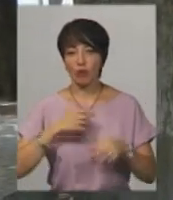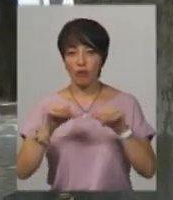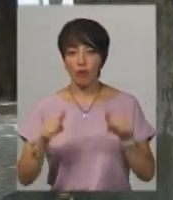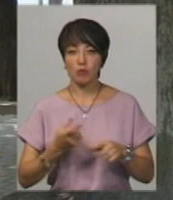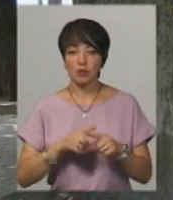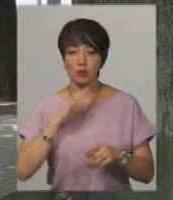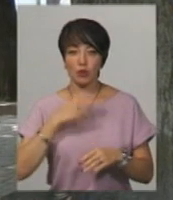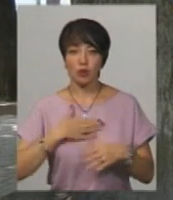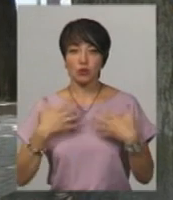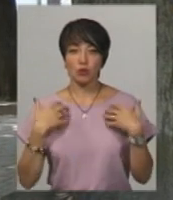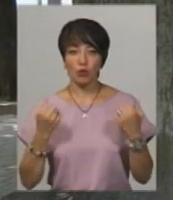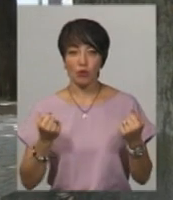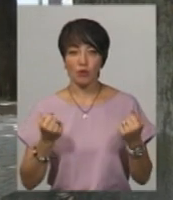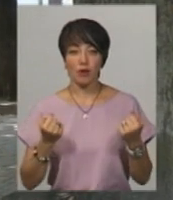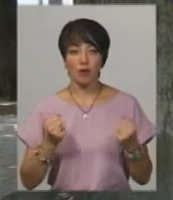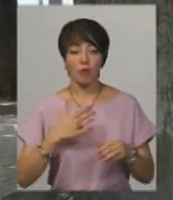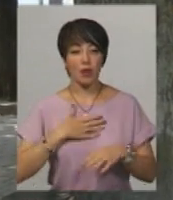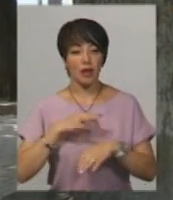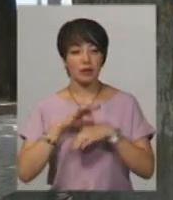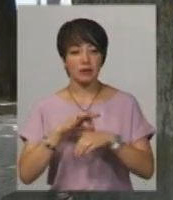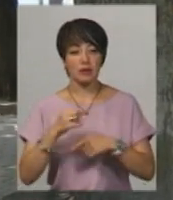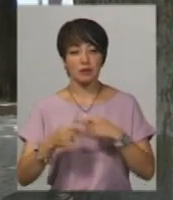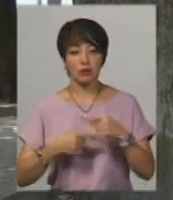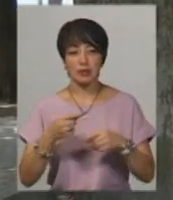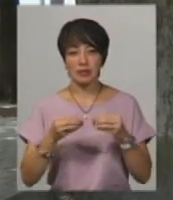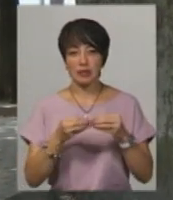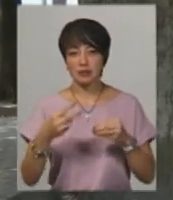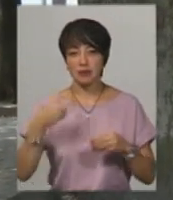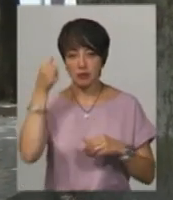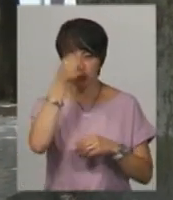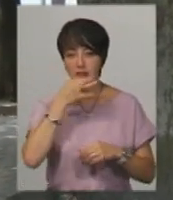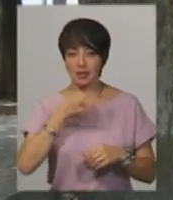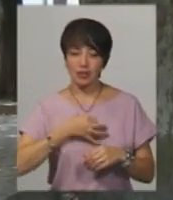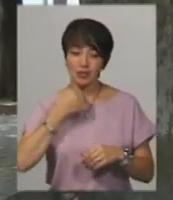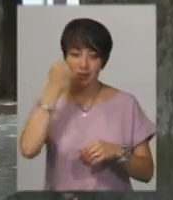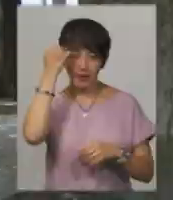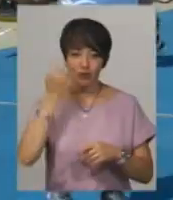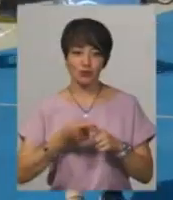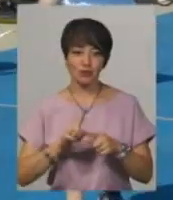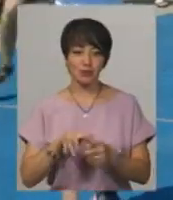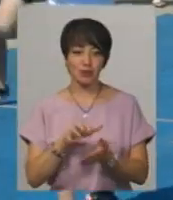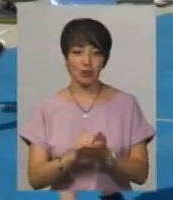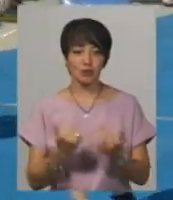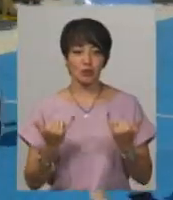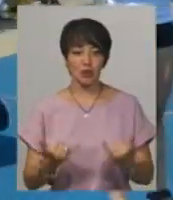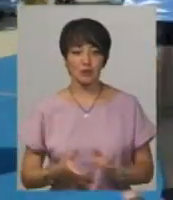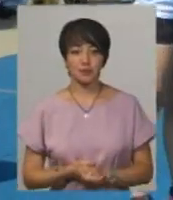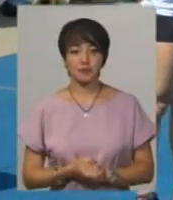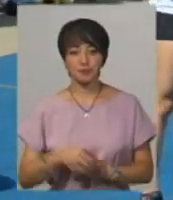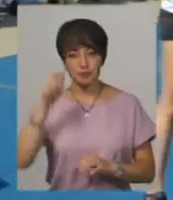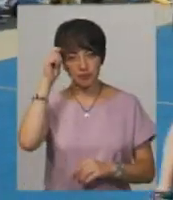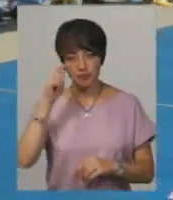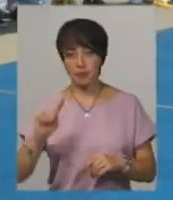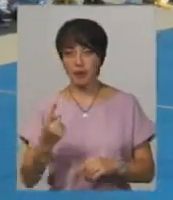'я. Тобто, що моє тіло через 10-20 років скаже мені дякую за те, що я роблю зараз. Ілля Пошкар на першому